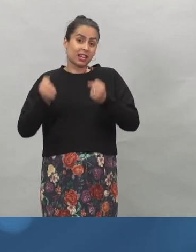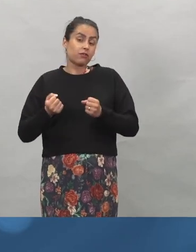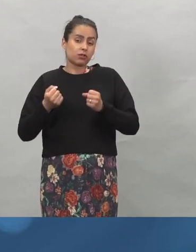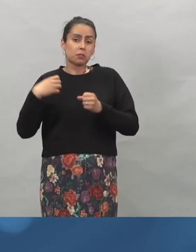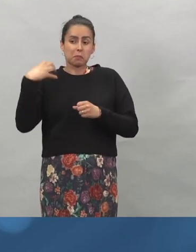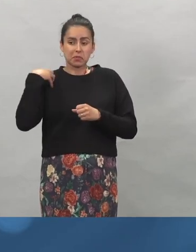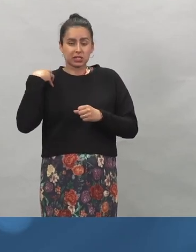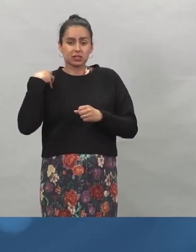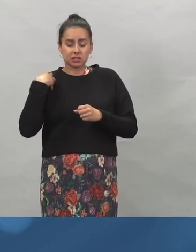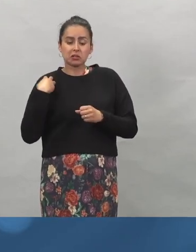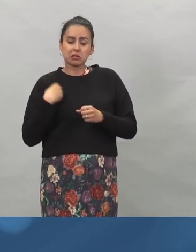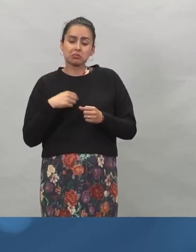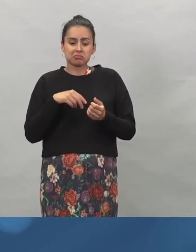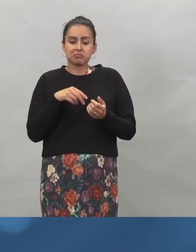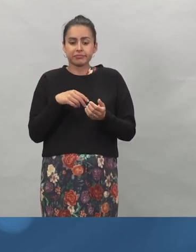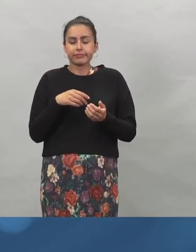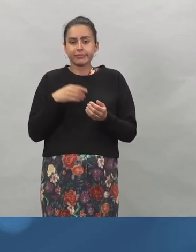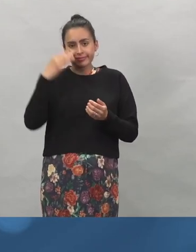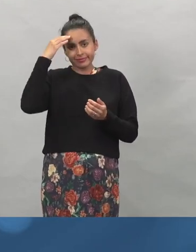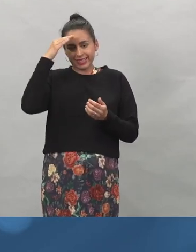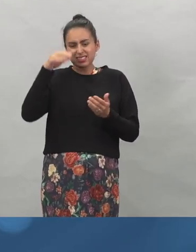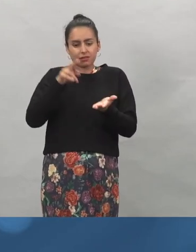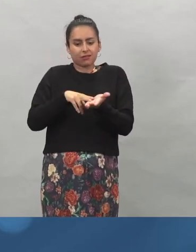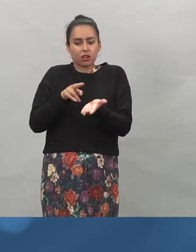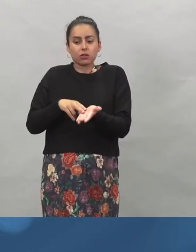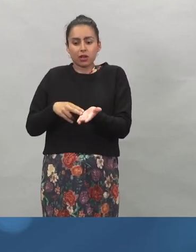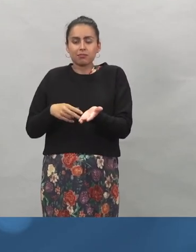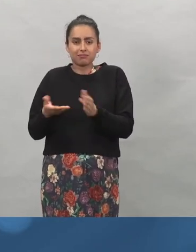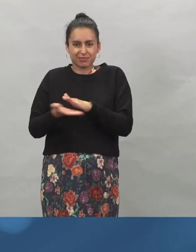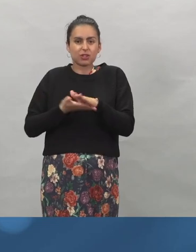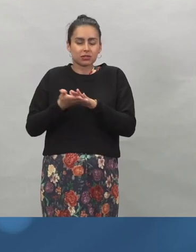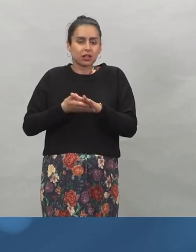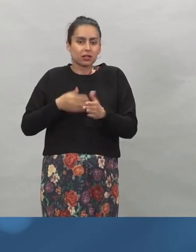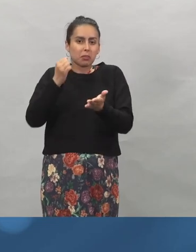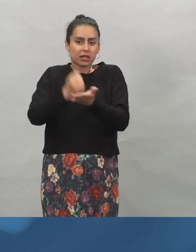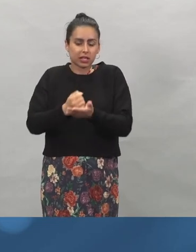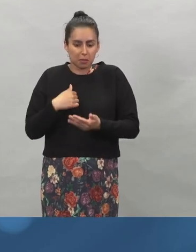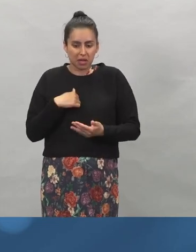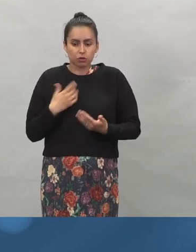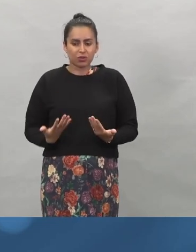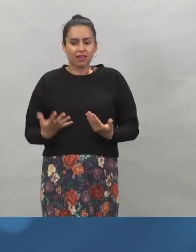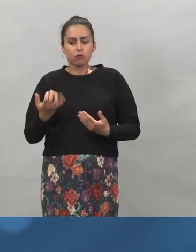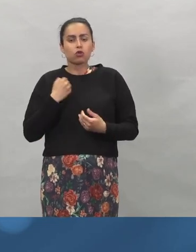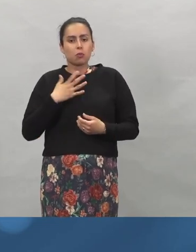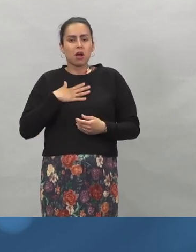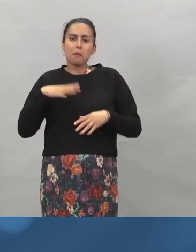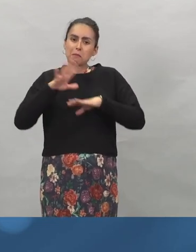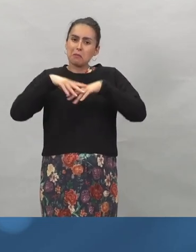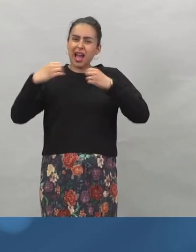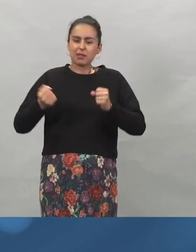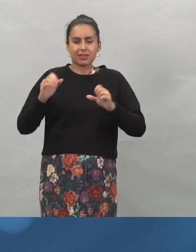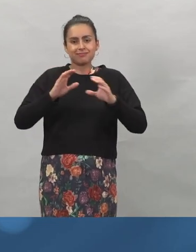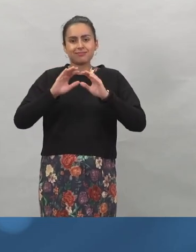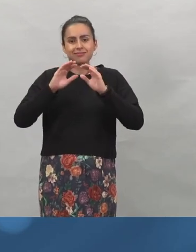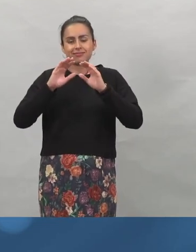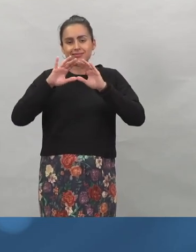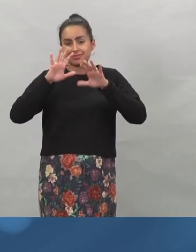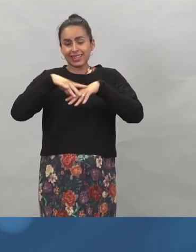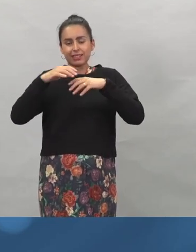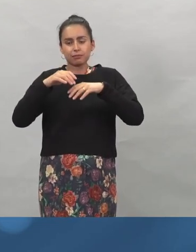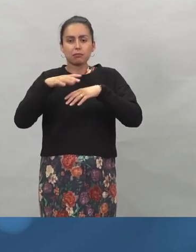näiden näytteen pohjalta. Nyt mä voin laittaa mun maailman terveysjärjestöhatun päähäni, ja siellähän